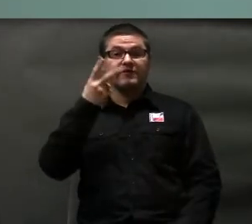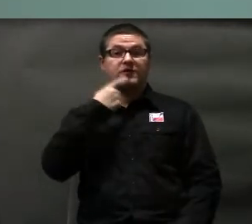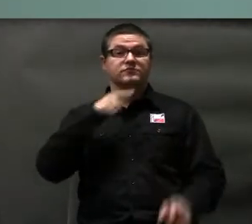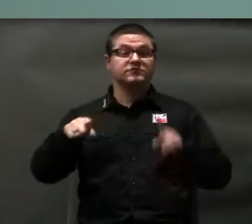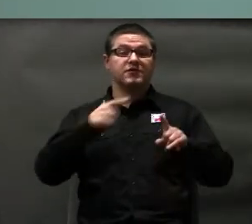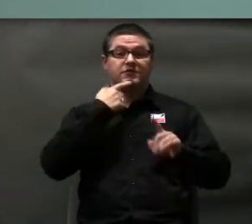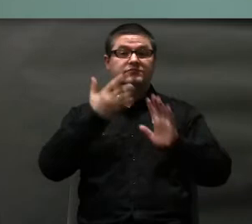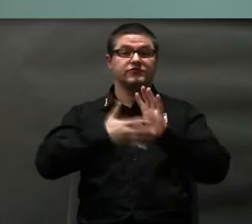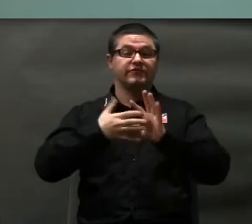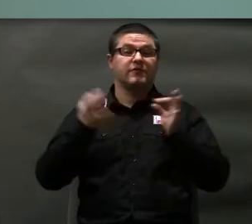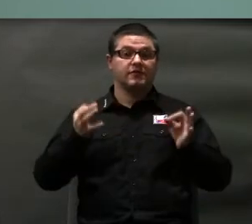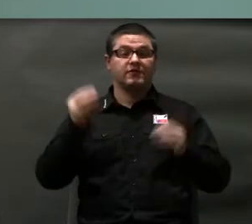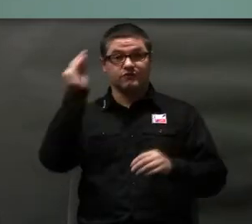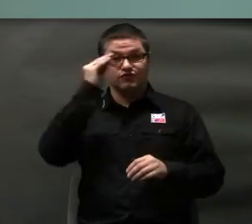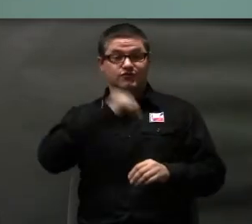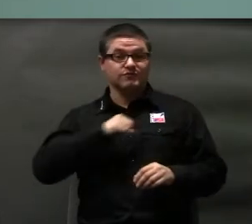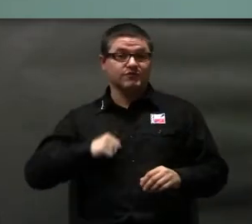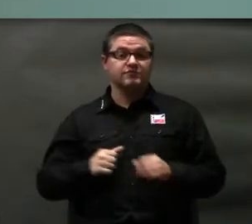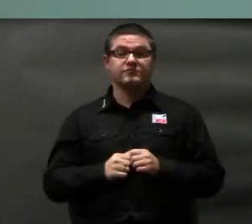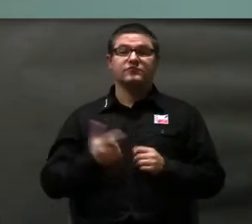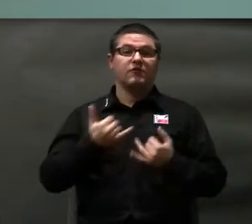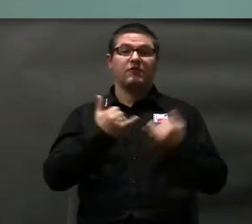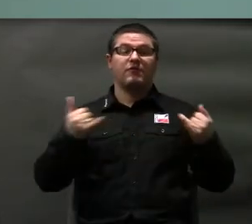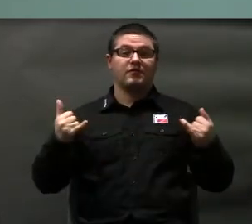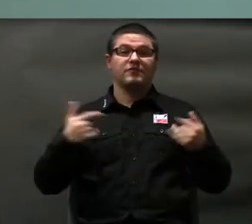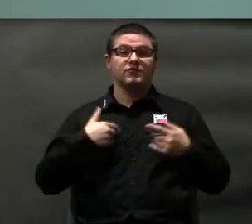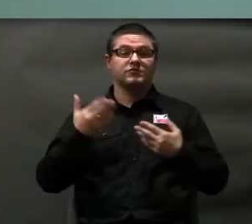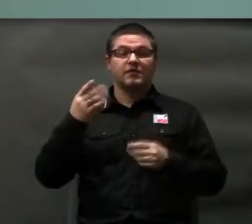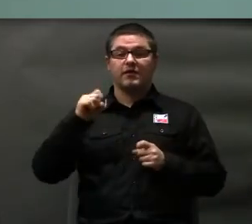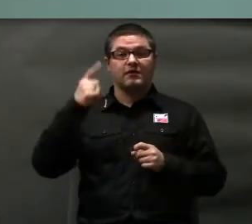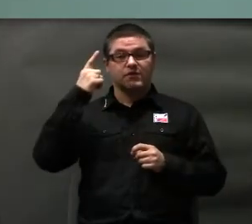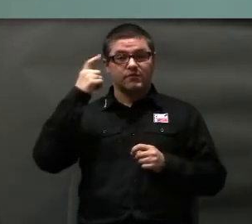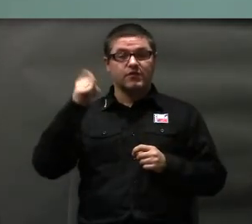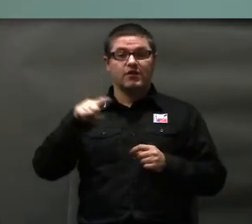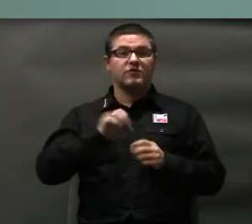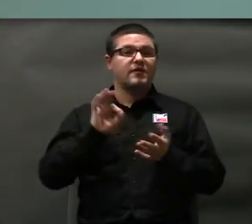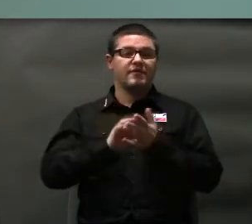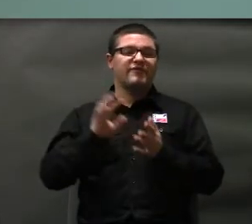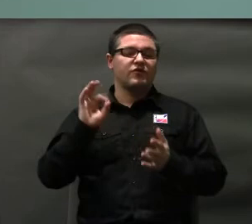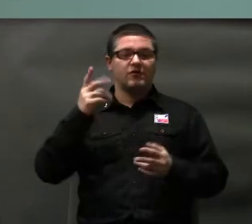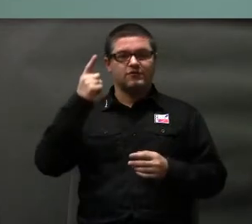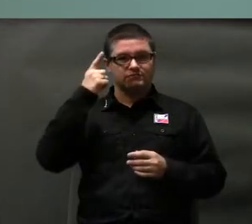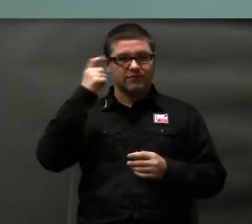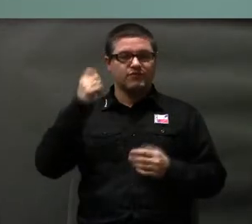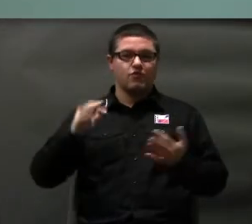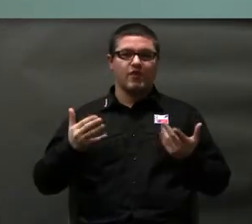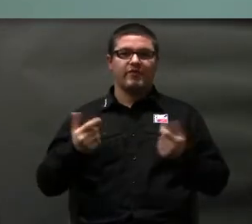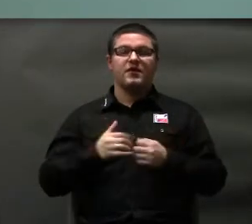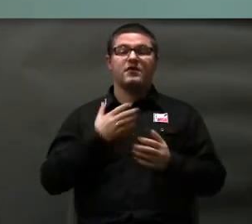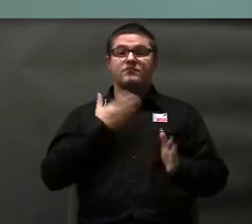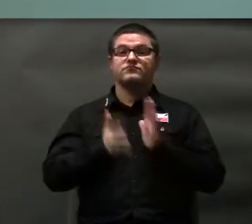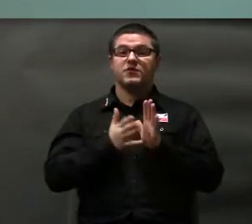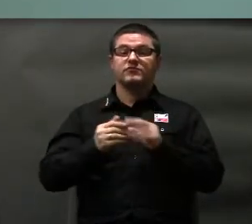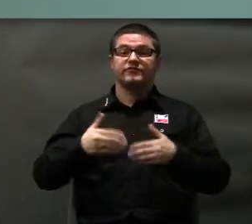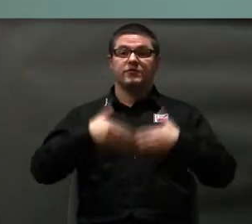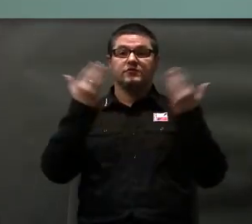języka migowego w tej chwili. Bo innej rzeczy być może Państwo nie zapamiętają, a to wierzę, że zapamiętacie. Jak migamy dzień